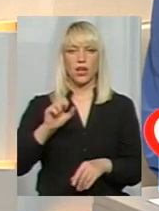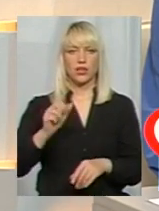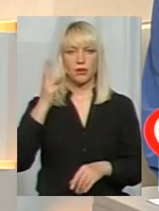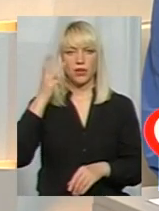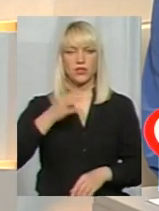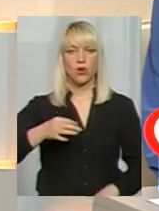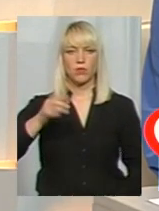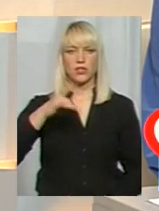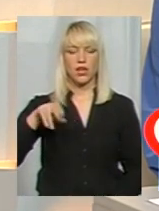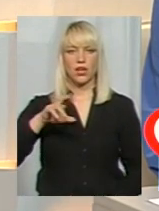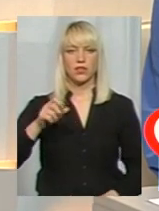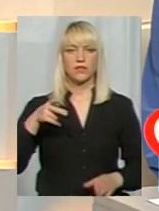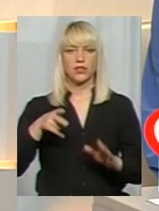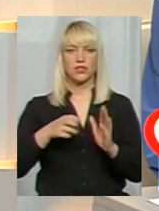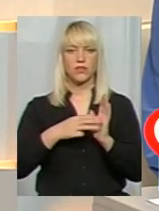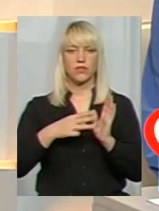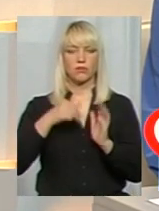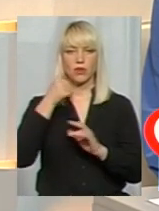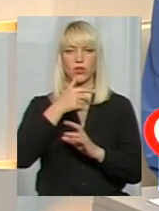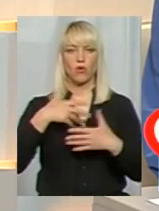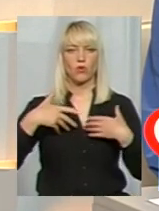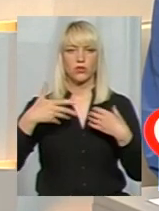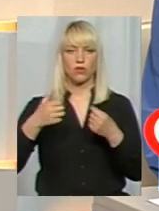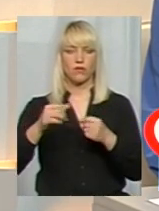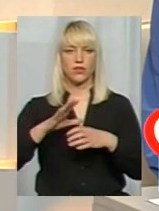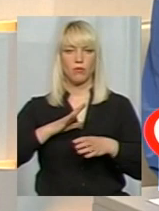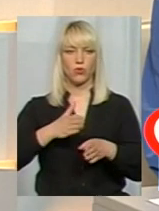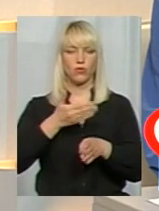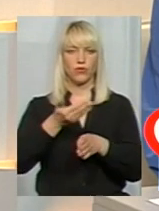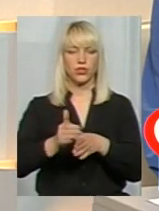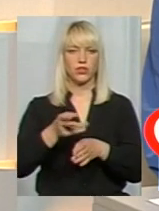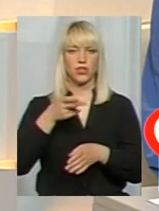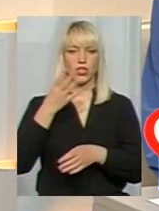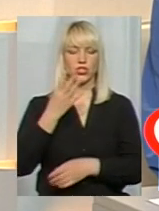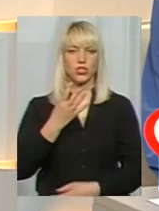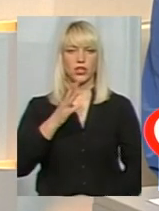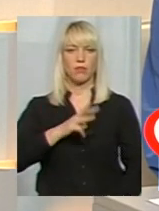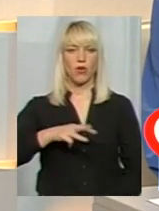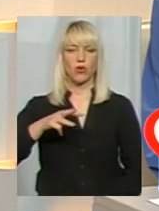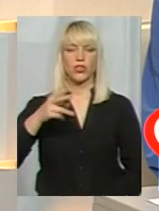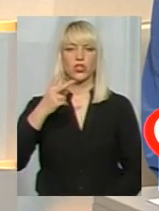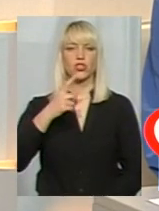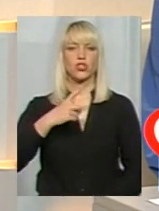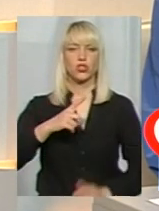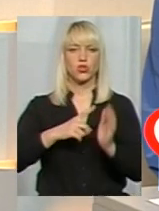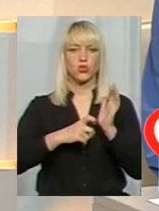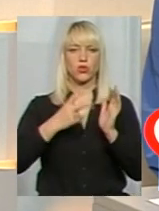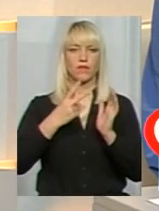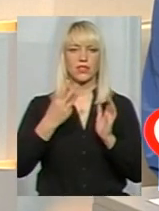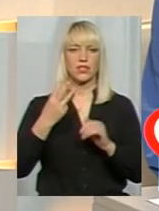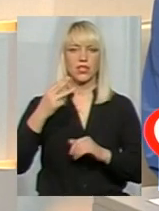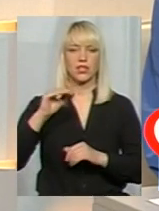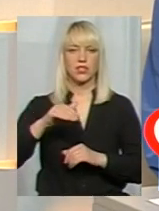обласною радою, в 2017 року на оздоровлення було виділено 4 мільйони 623 тисячі гривень